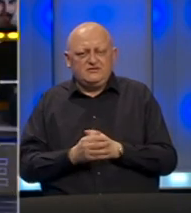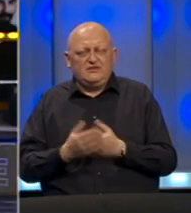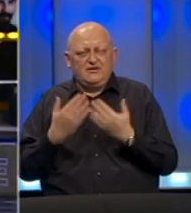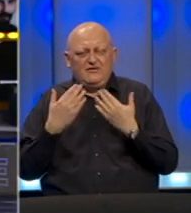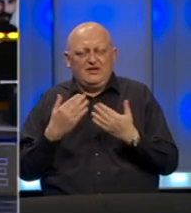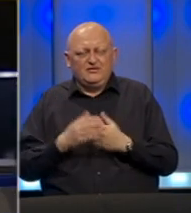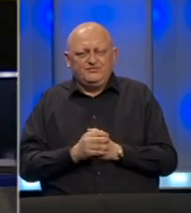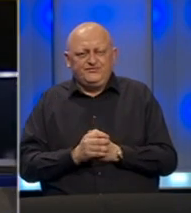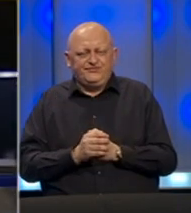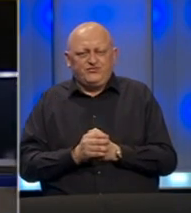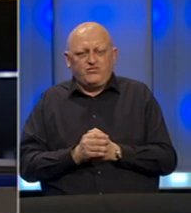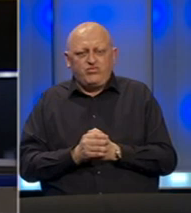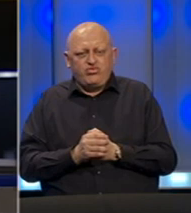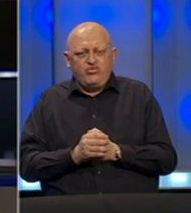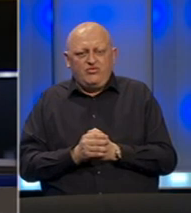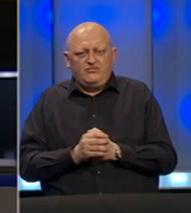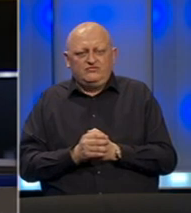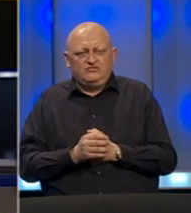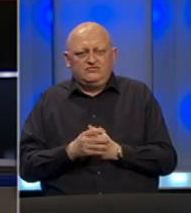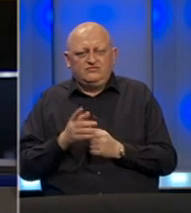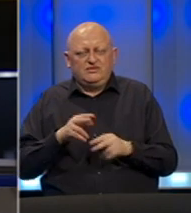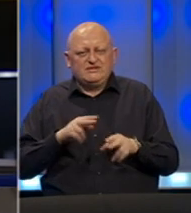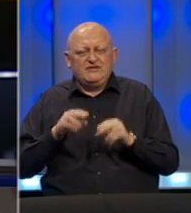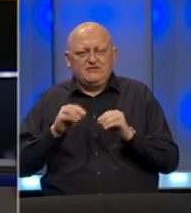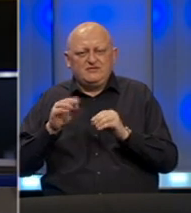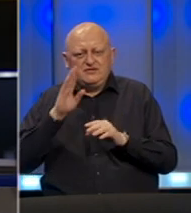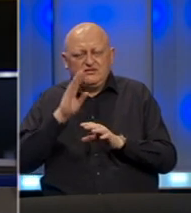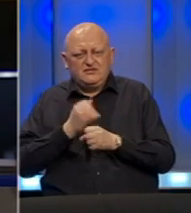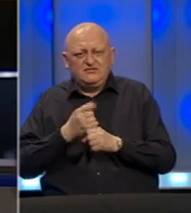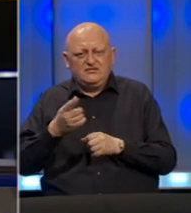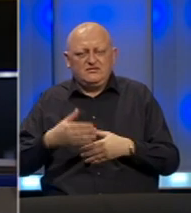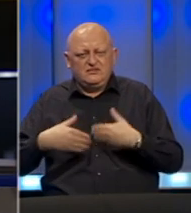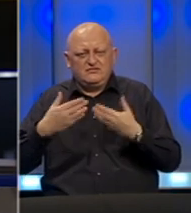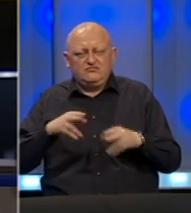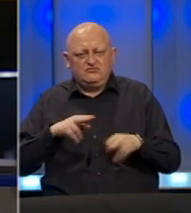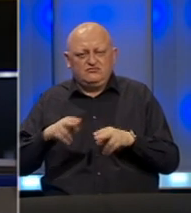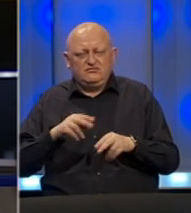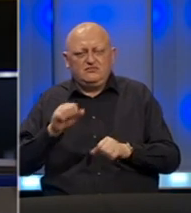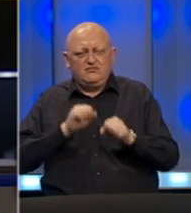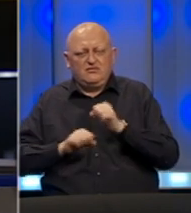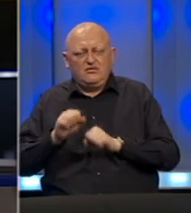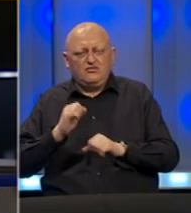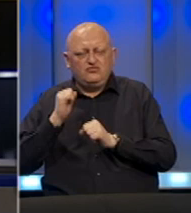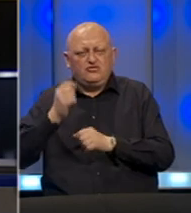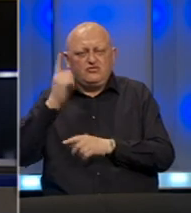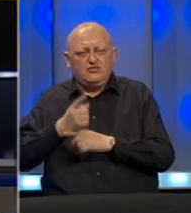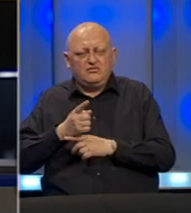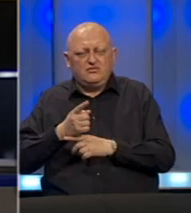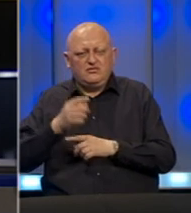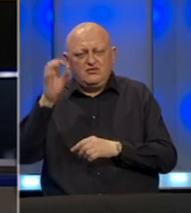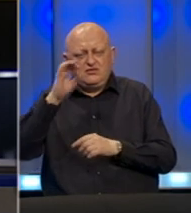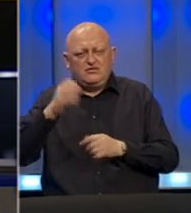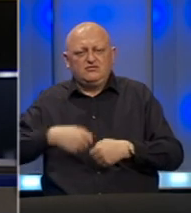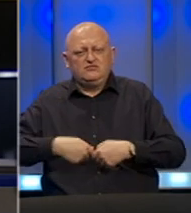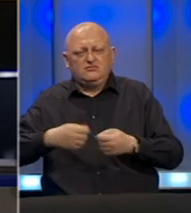Hvala Adnene. Savjet ministara Bosne i Hercegovine na prijedlog Ministarstva bezbjednosti donio je odluku o principima